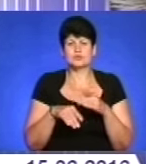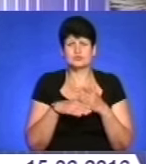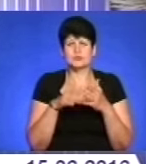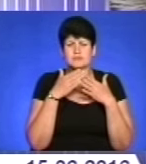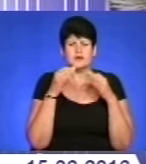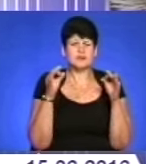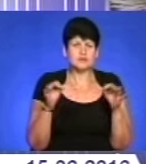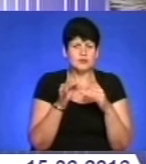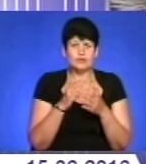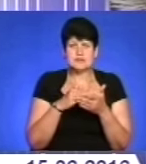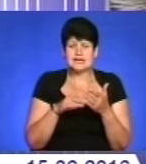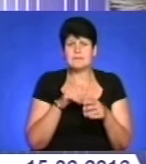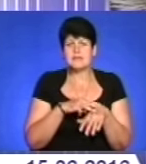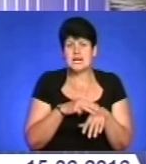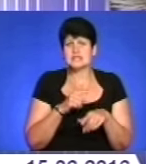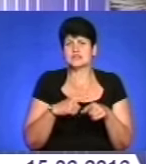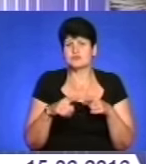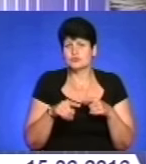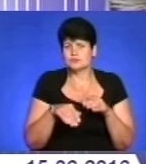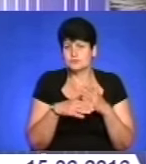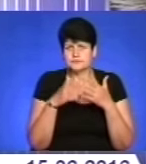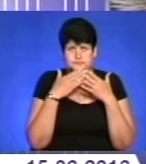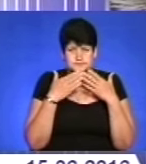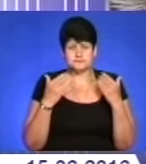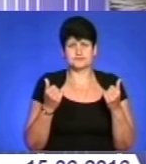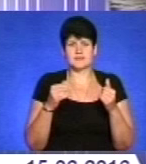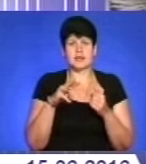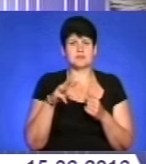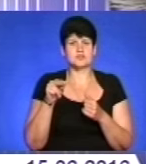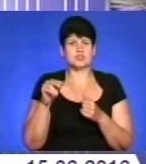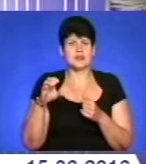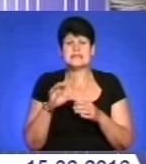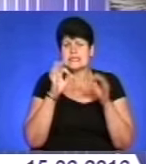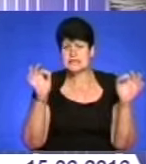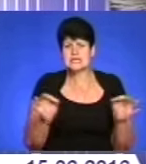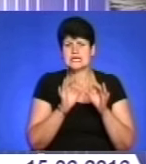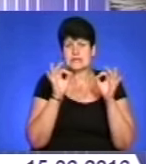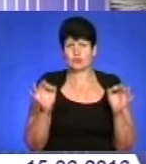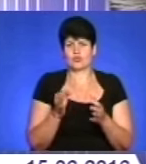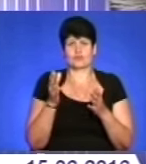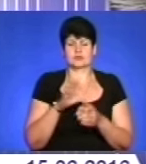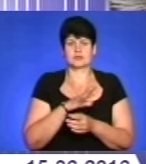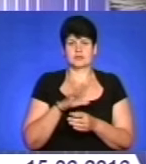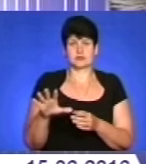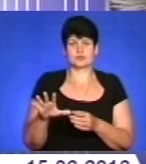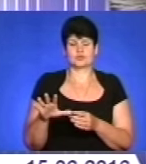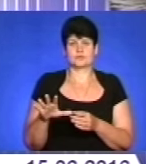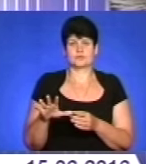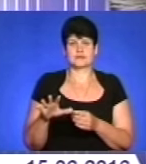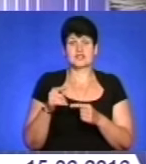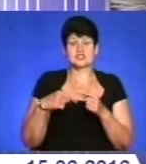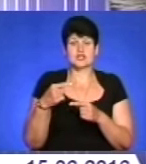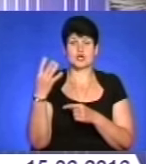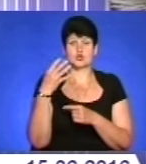нікого взагалі не було, ні міліції, ні скорої, ні МЧС, нікого, ні душі не було, який ритуаль. Через